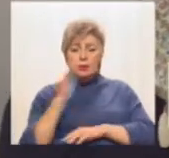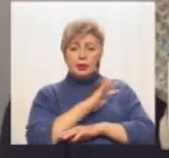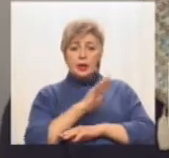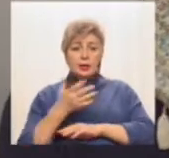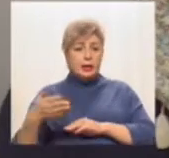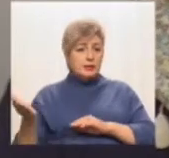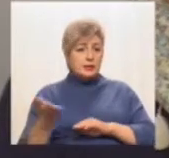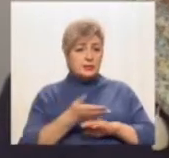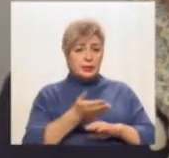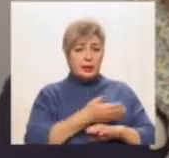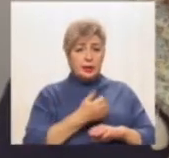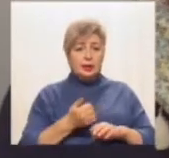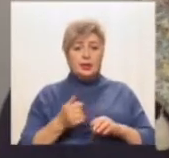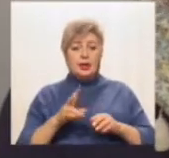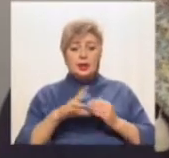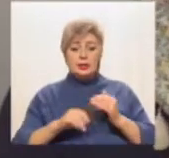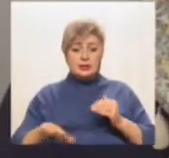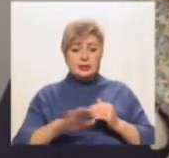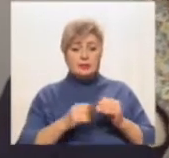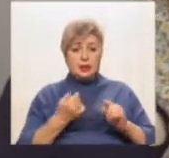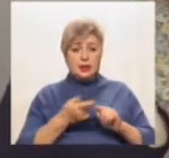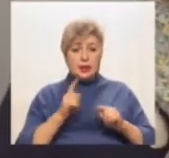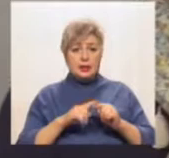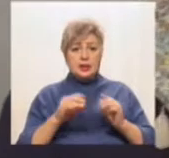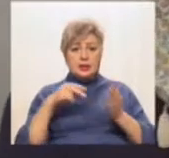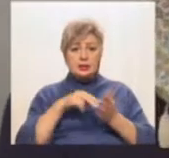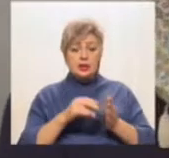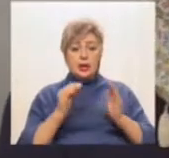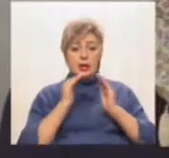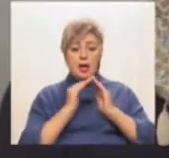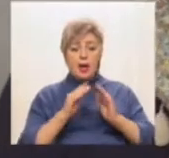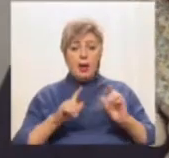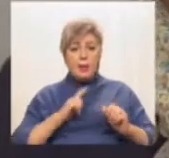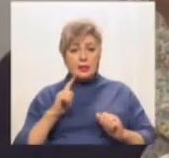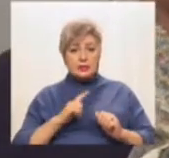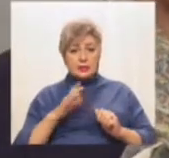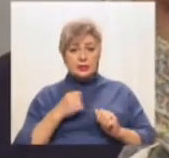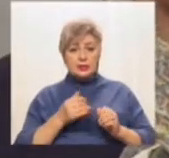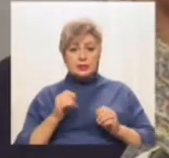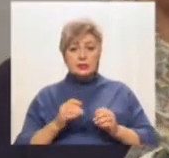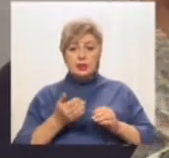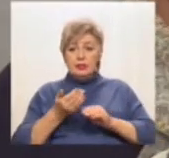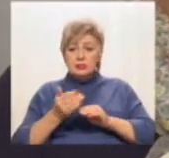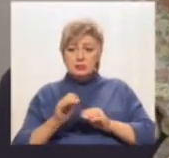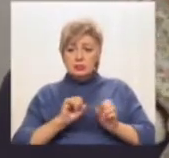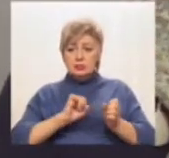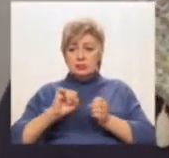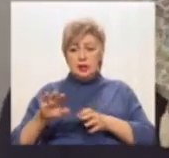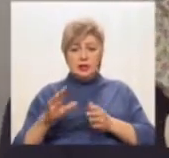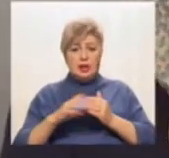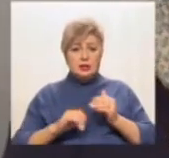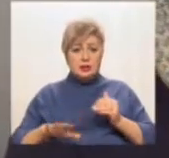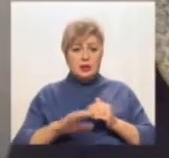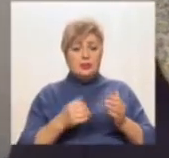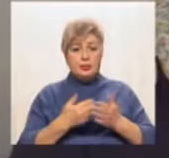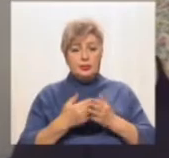відвели під будівництво будинку. На землі, на якій стояли майстерні, які займали невелику ділянку, до них відвели землю. Напевно, плюс 90%